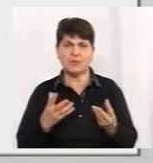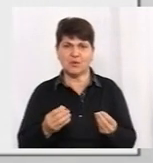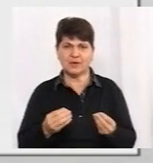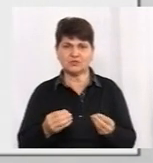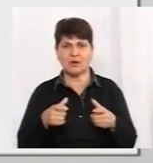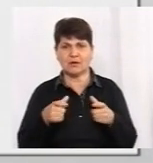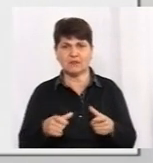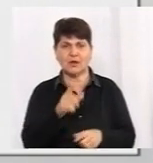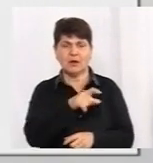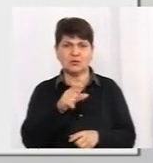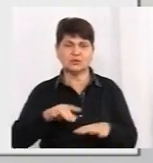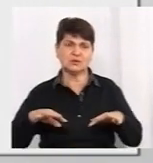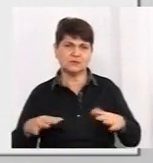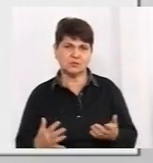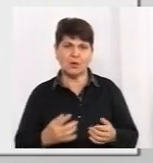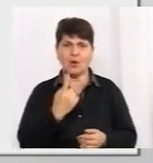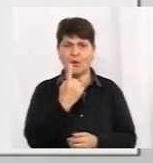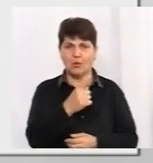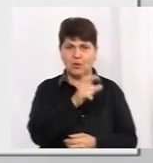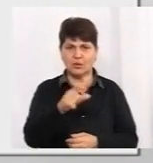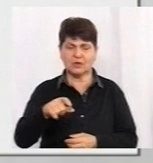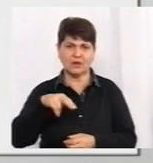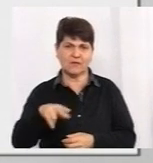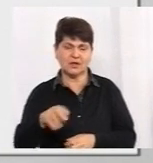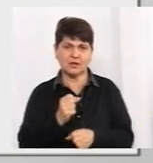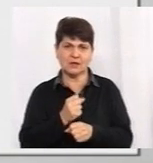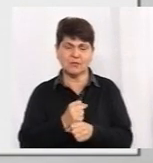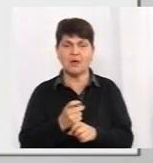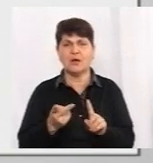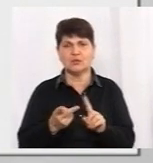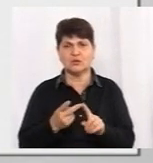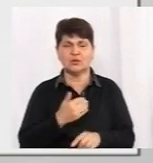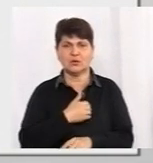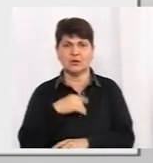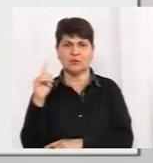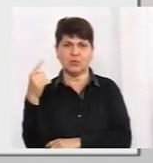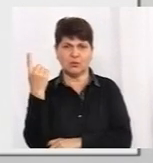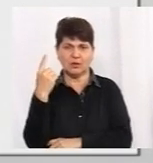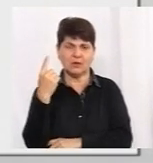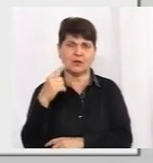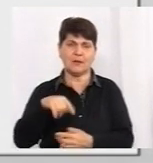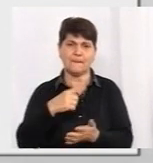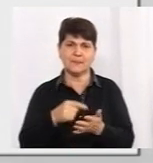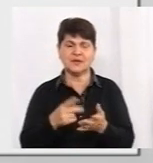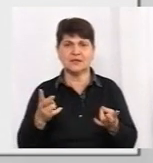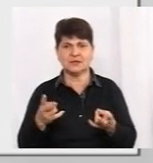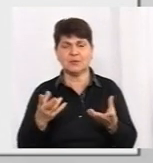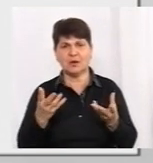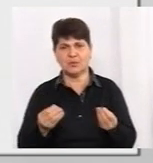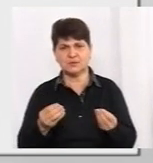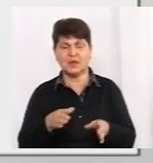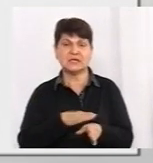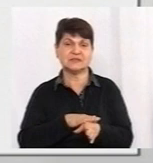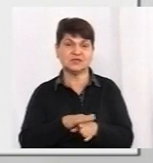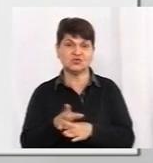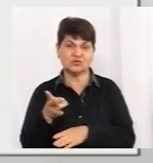втомилися. Одні спокійно хочуть вийти на роботу, інші без відчуття вини прогулятися містом. Тому варто послабити стан, звичайно, з дотримання